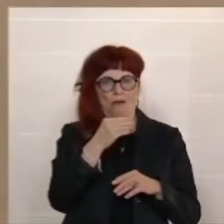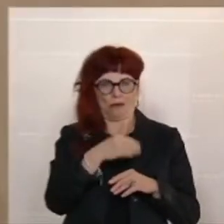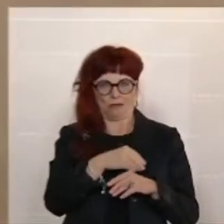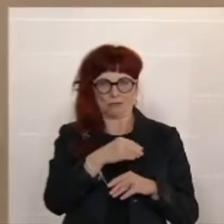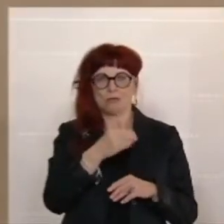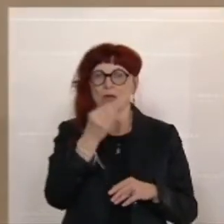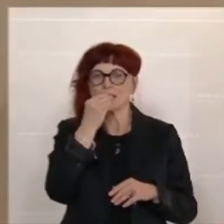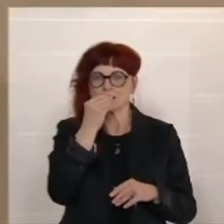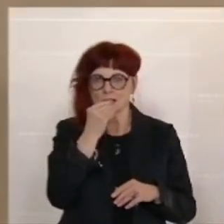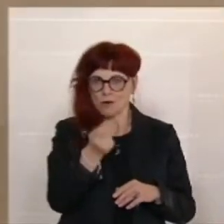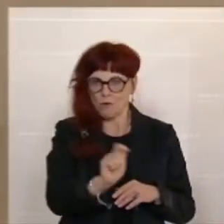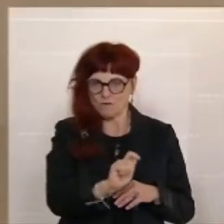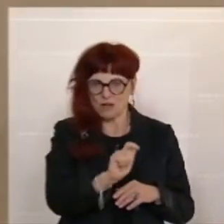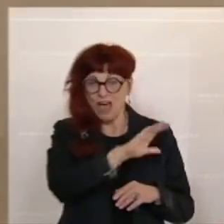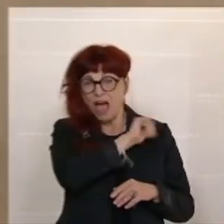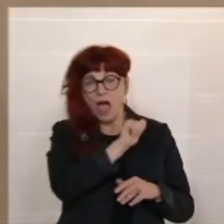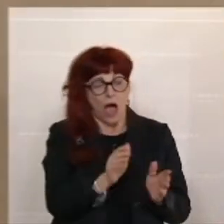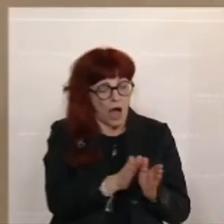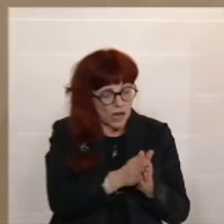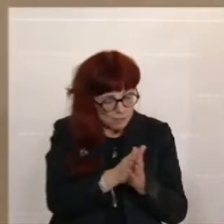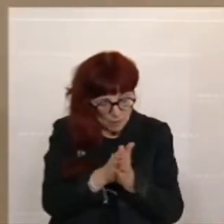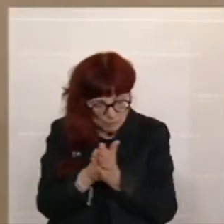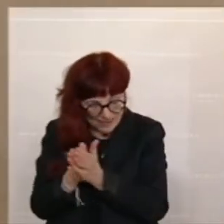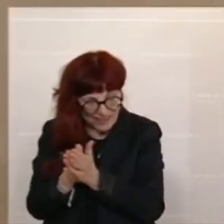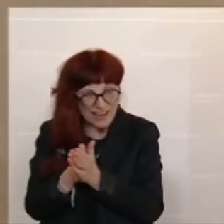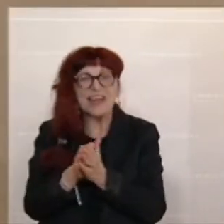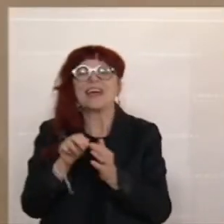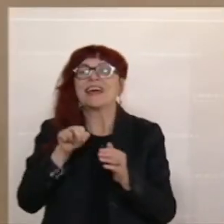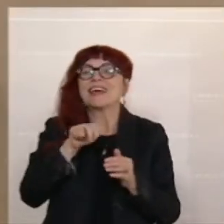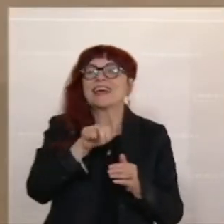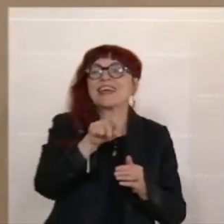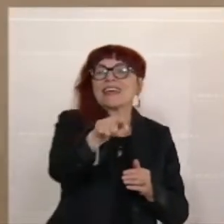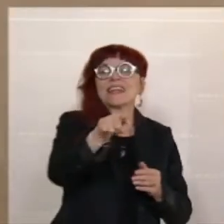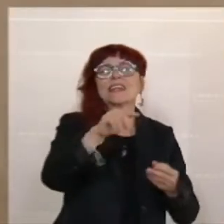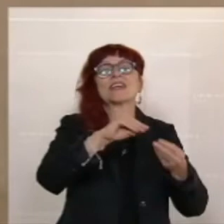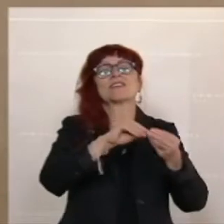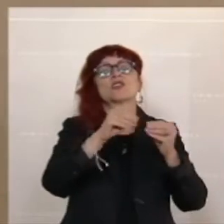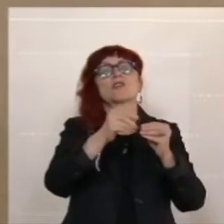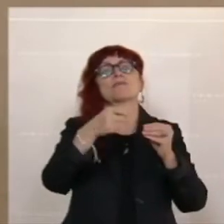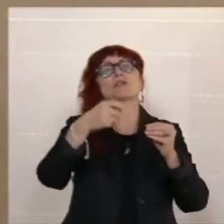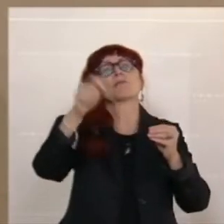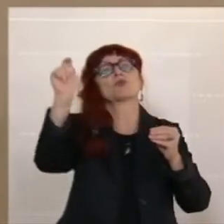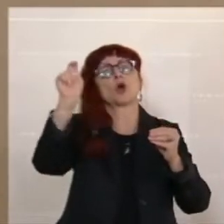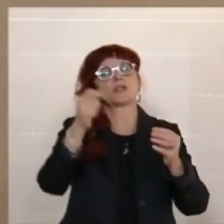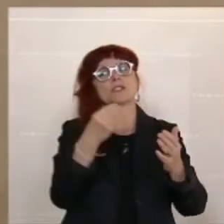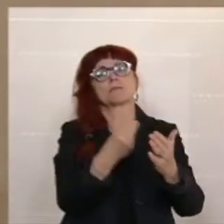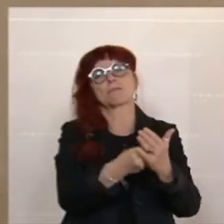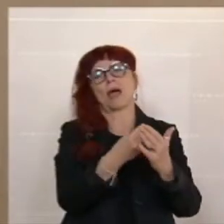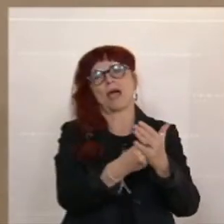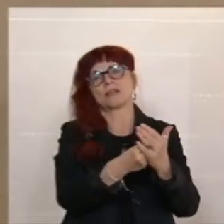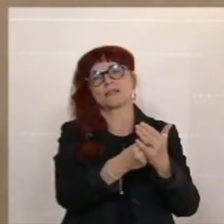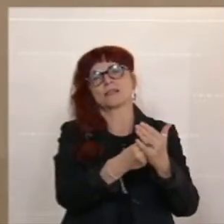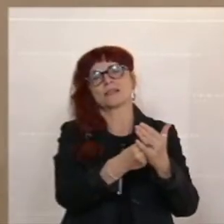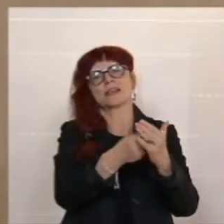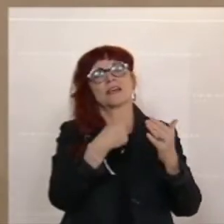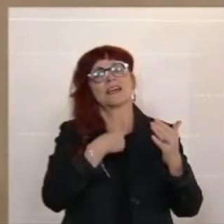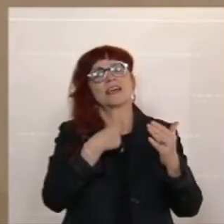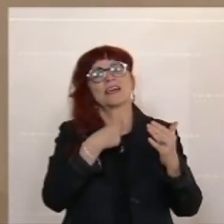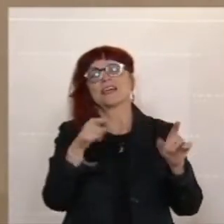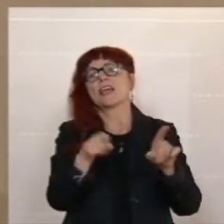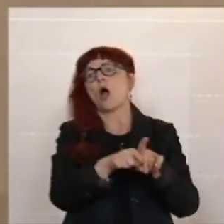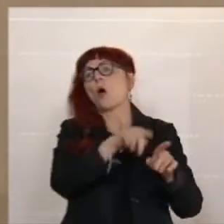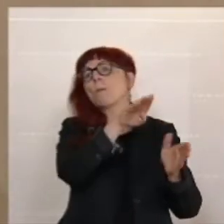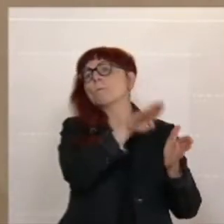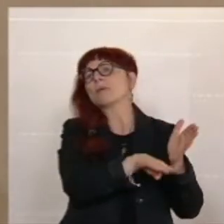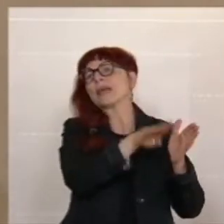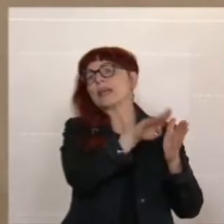Flugblätter, geht in das Geschäft mit dem teuersten Preis, aber kommt dann zurück und sagt, Schatzi, noch besser. Ich bin auch in die billigeren